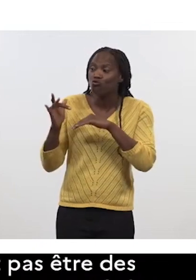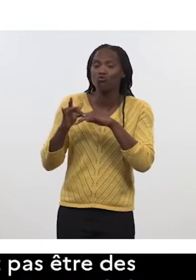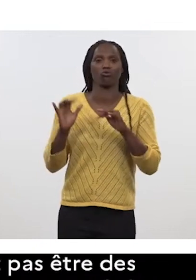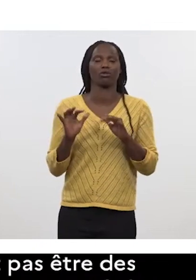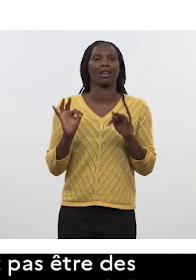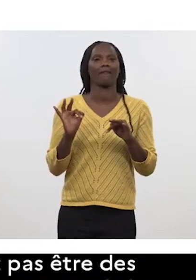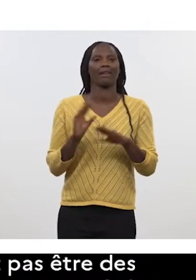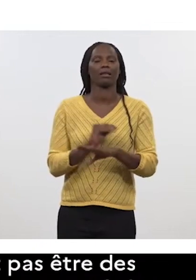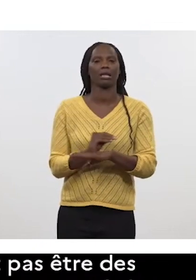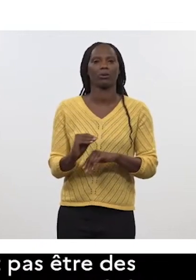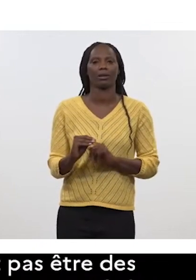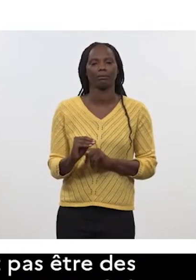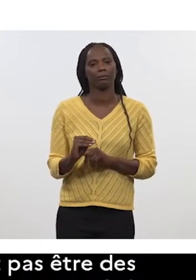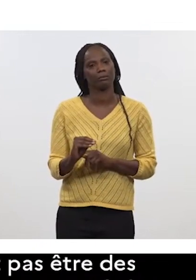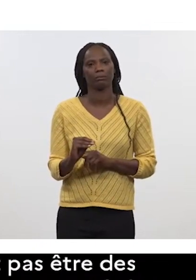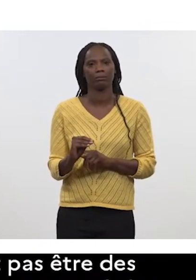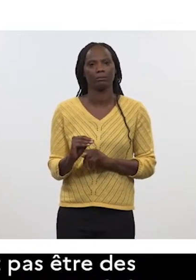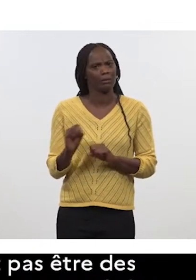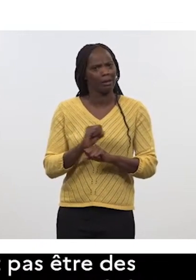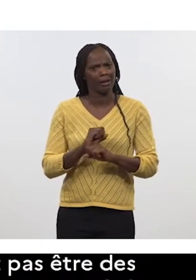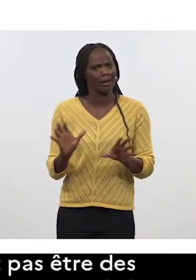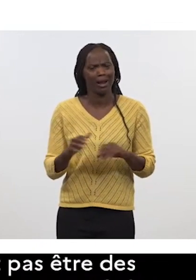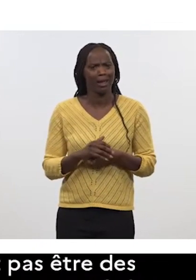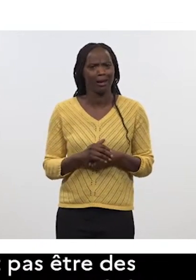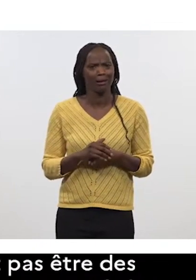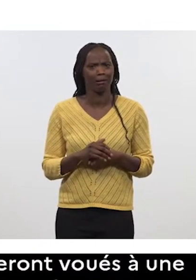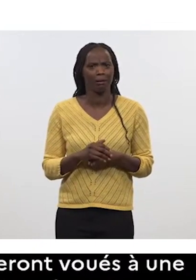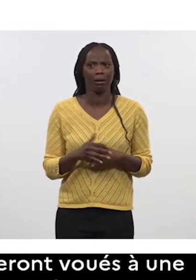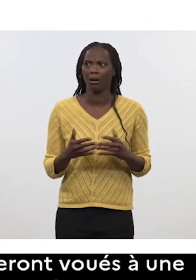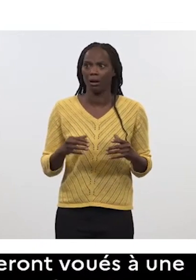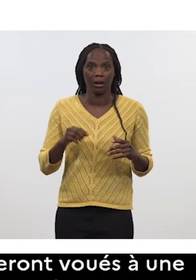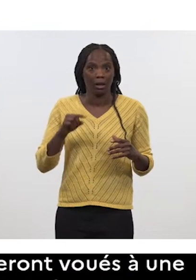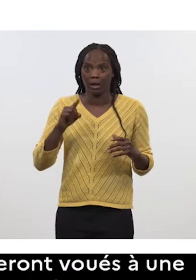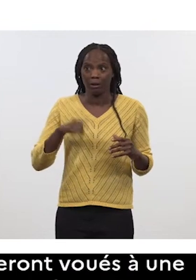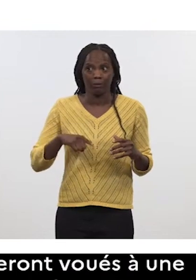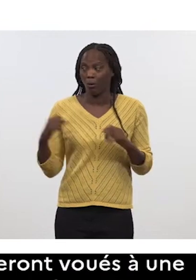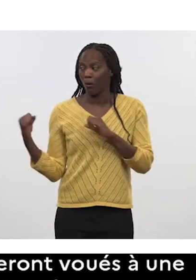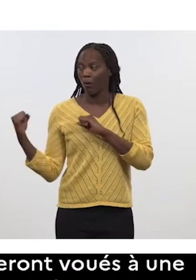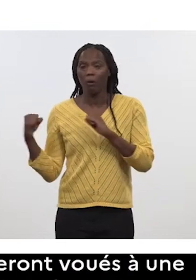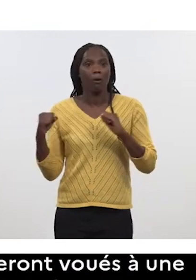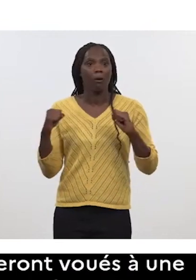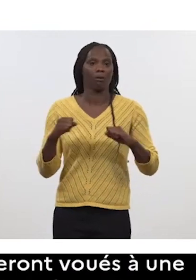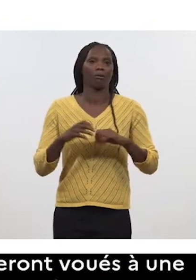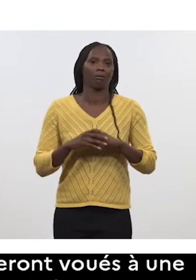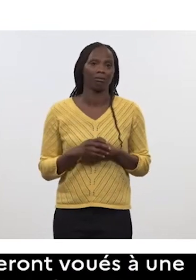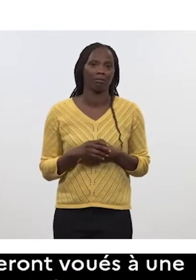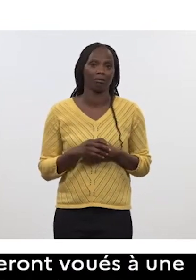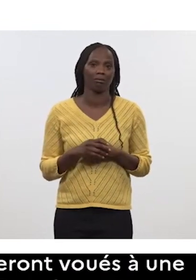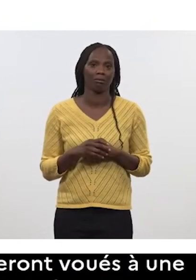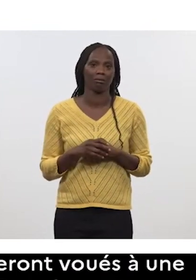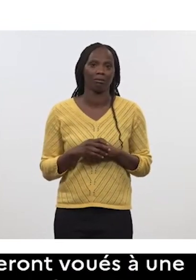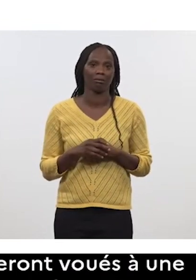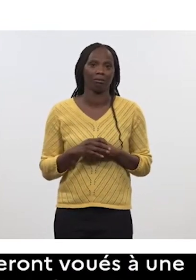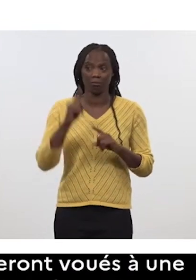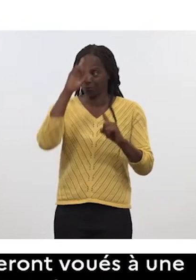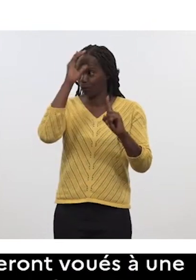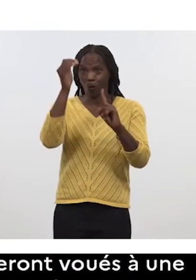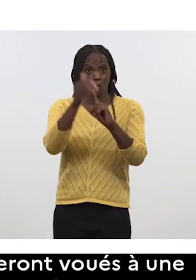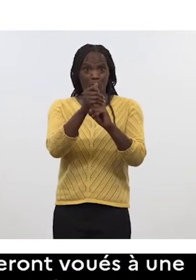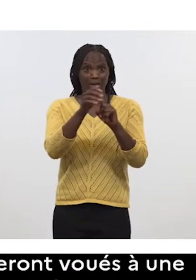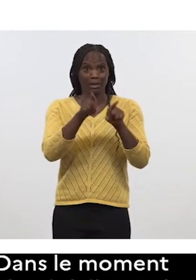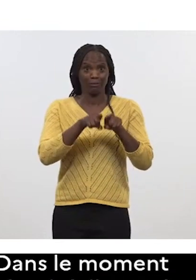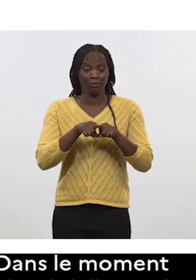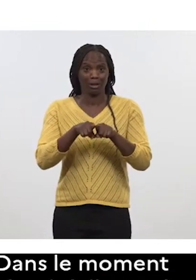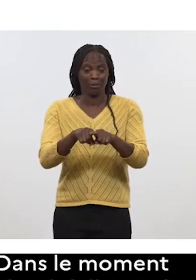de sécurité il est très clair qu'il n pas beaucoup de schémas dans lesquels nos intérêts ne convergent pas c'est le mot qu puisse dire et